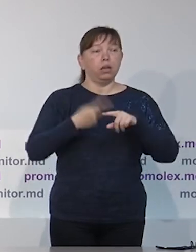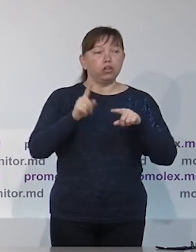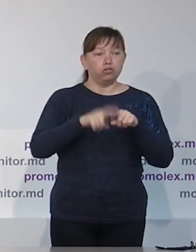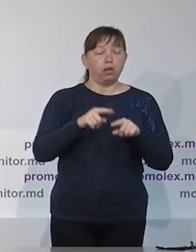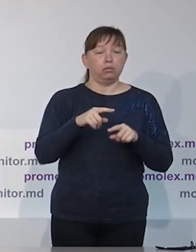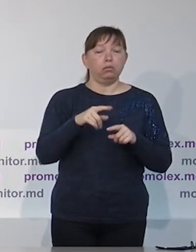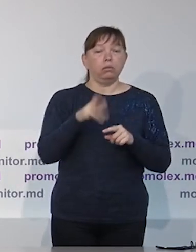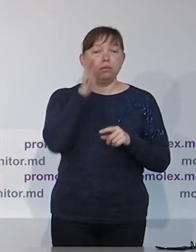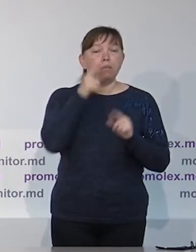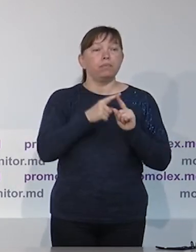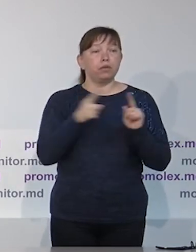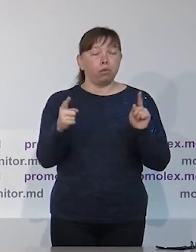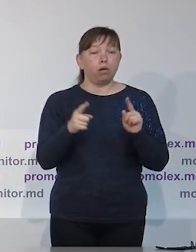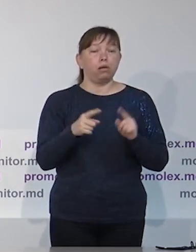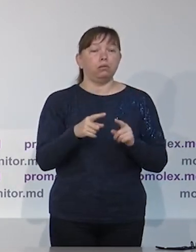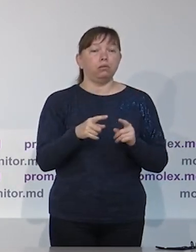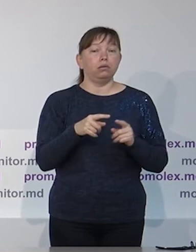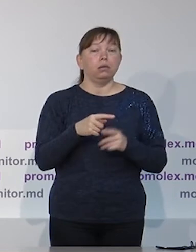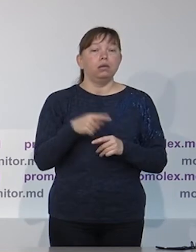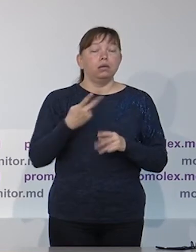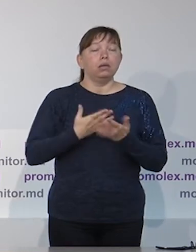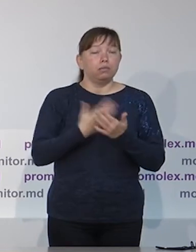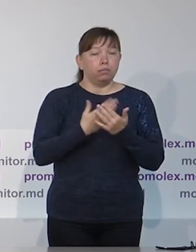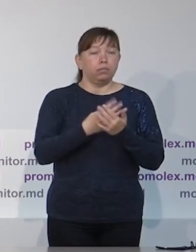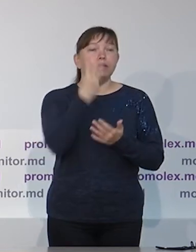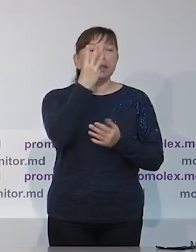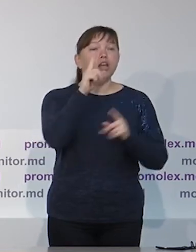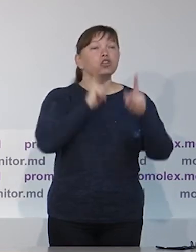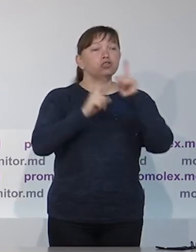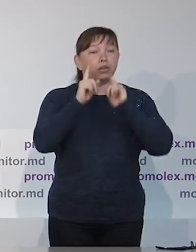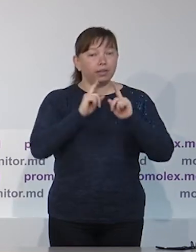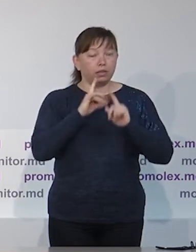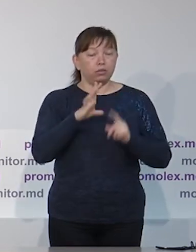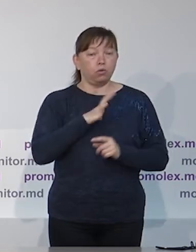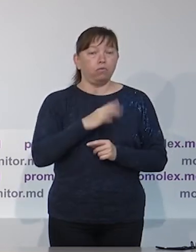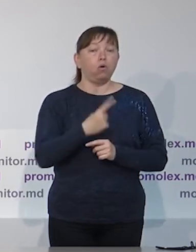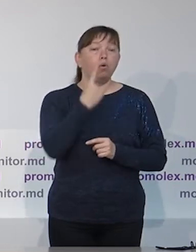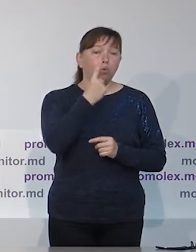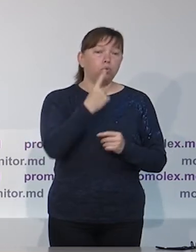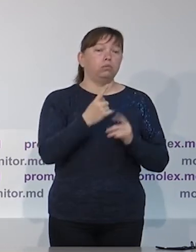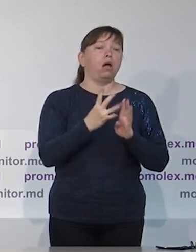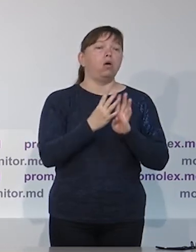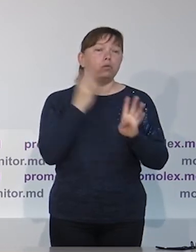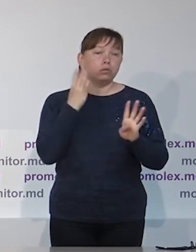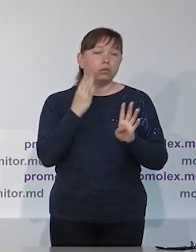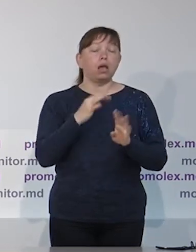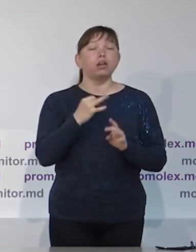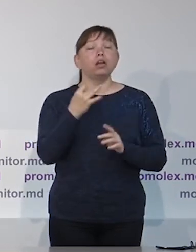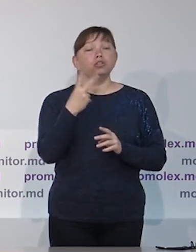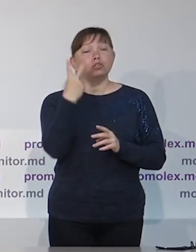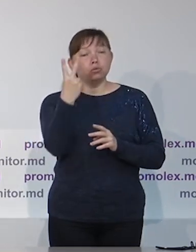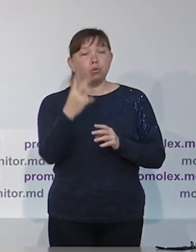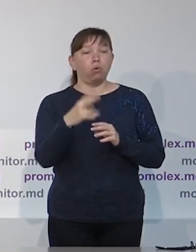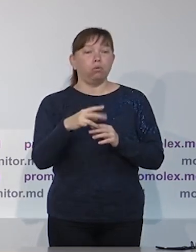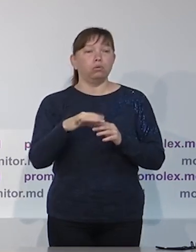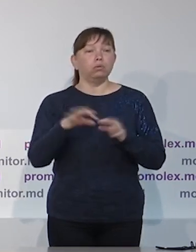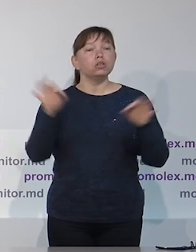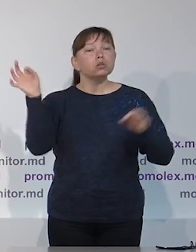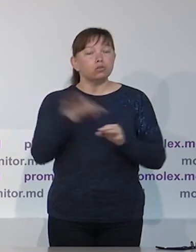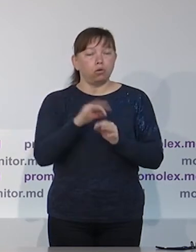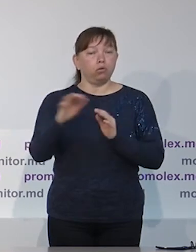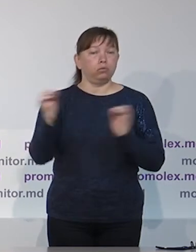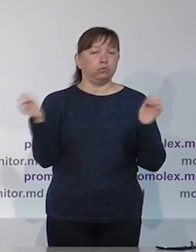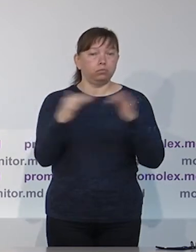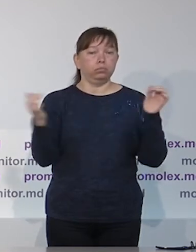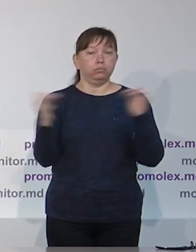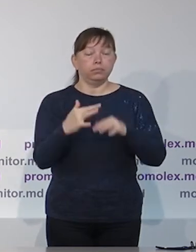Также мы отметили, что ЦИК в этот период собирался в смешанном формате на трех заседаниях,